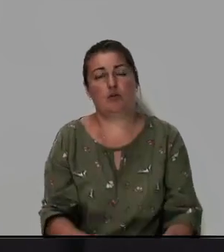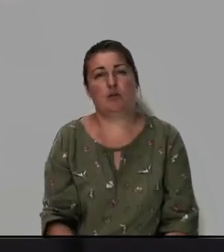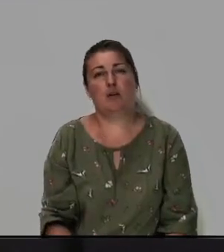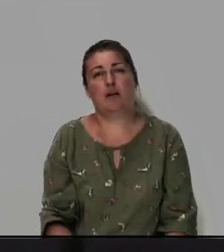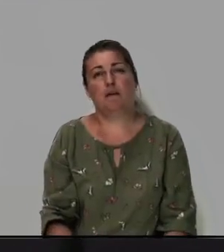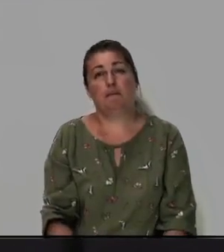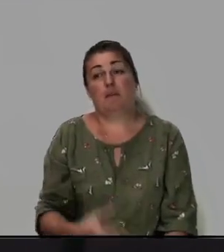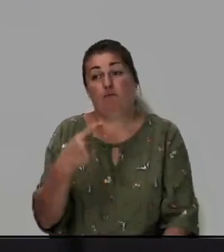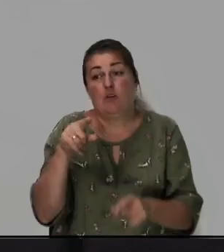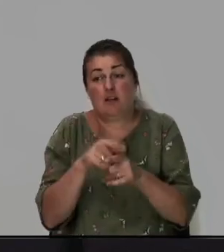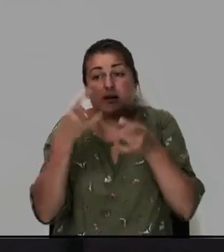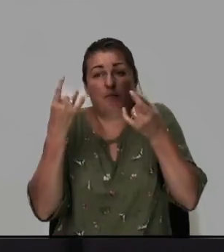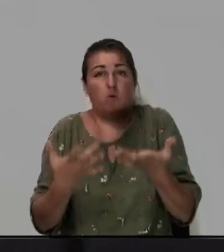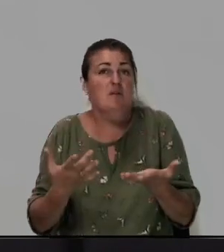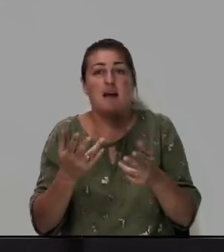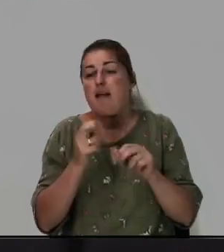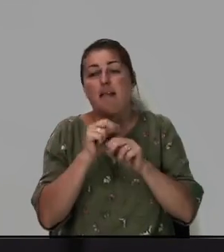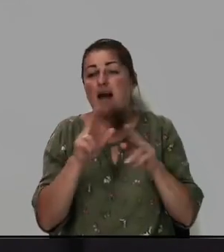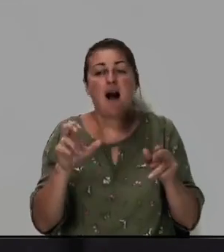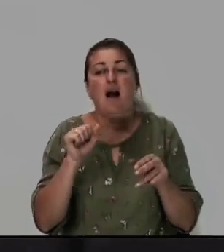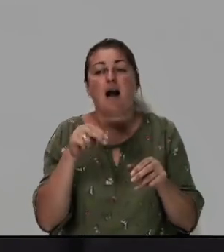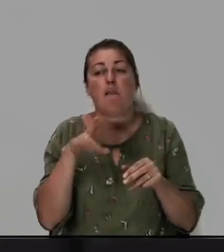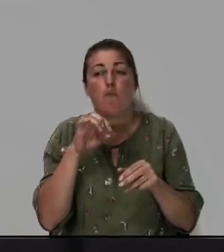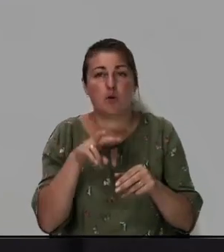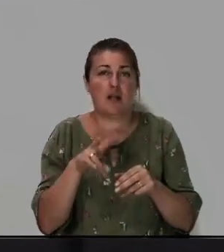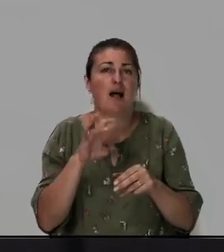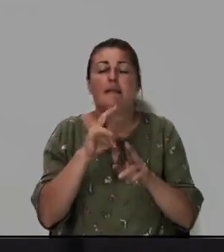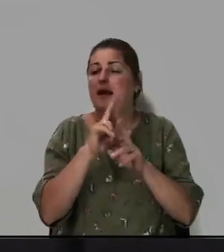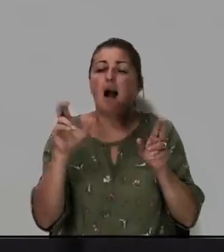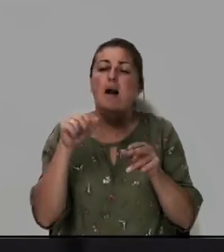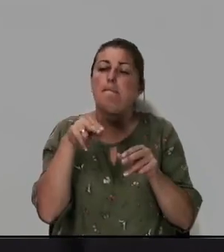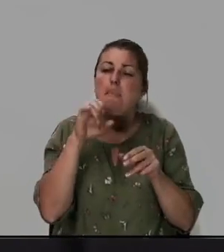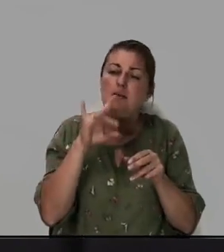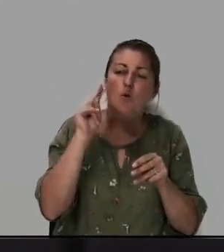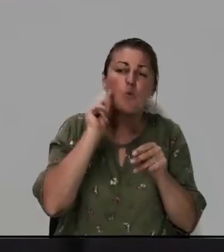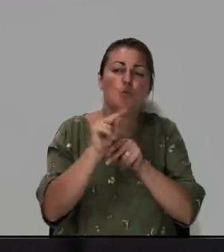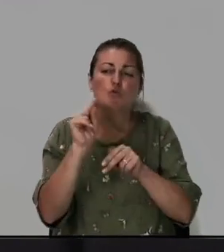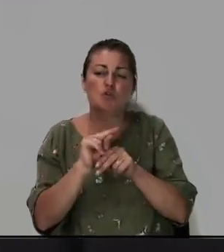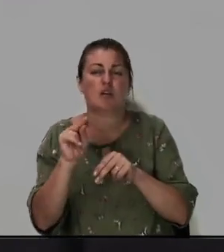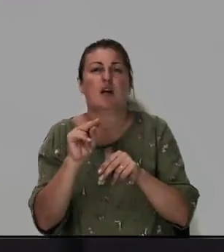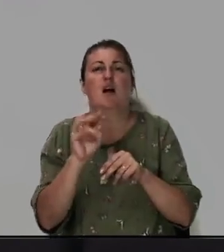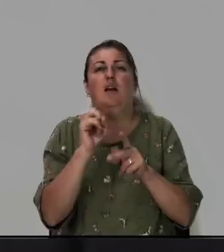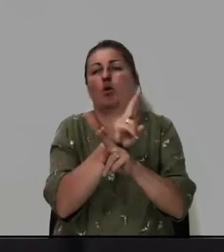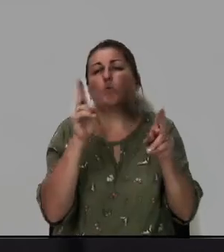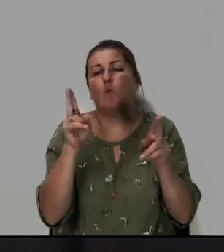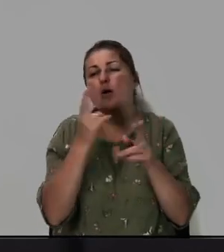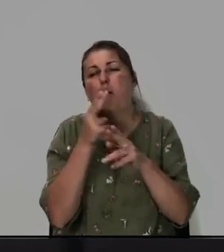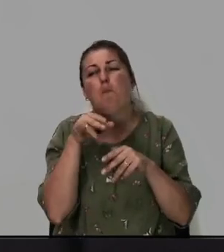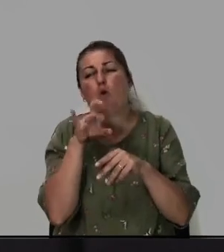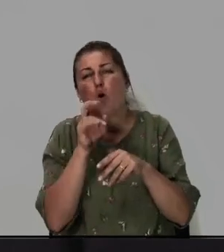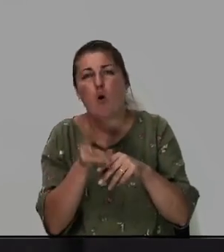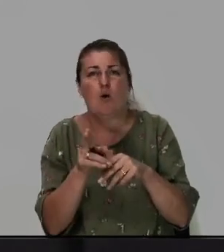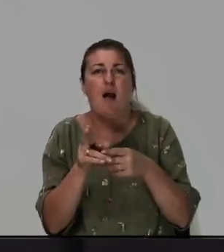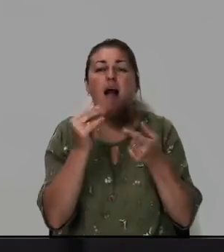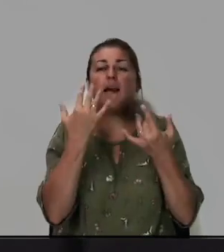И вот так просто. Не как апостол, не как пастор, учитель, евангелист, или кто-то пророк, или